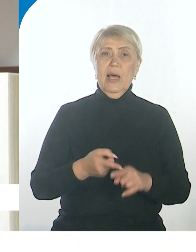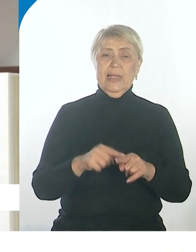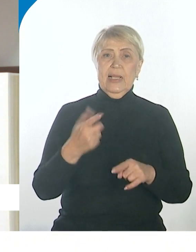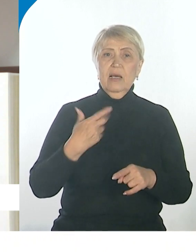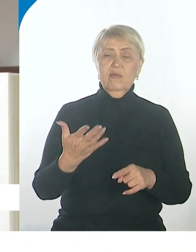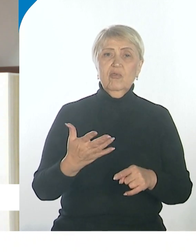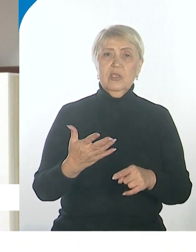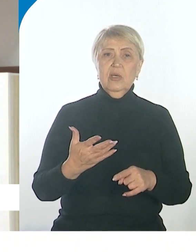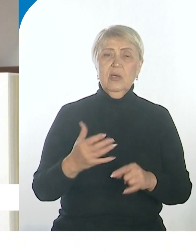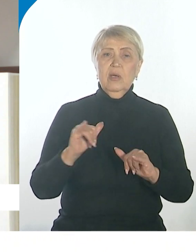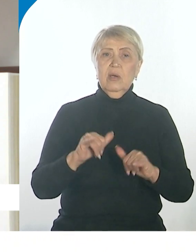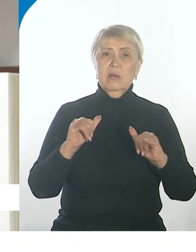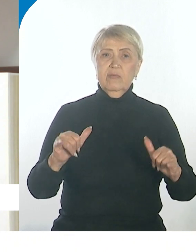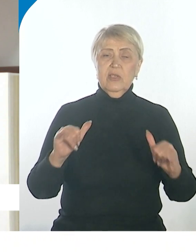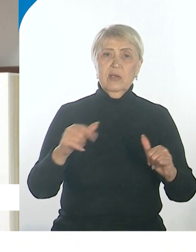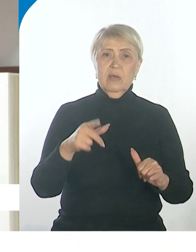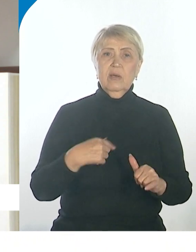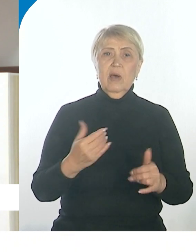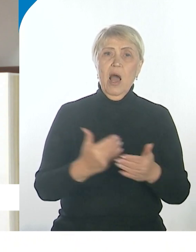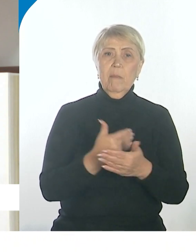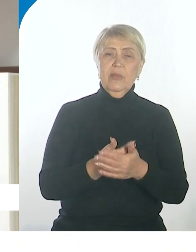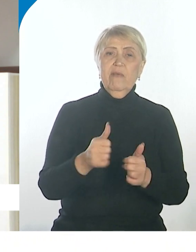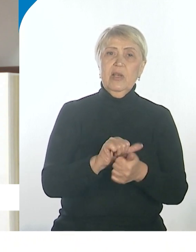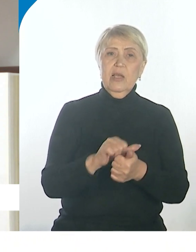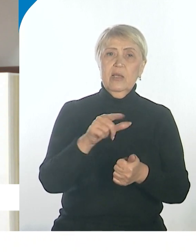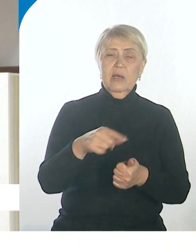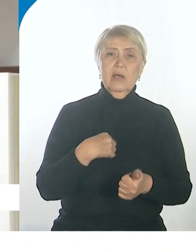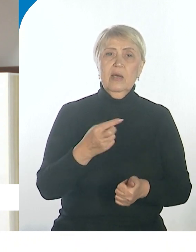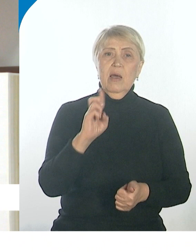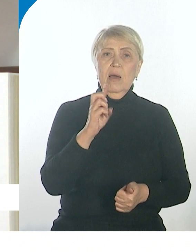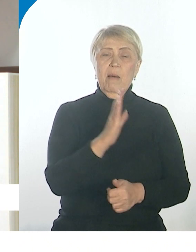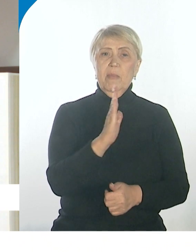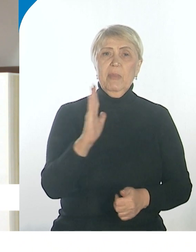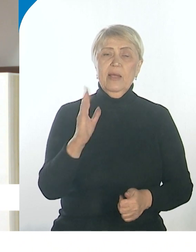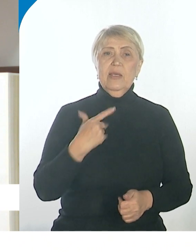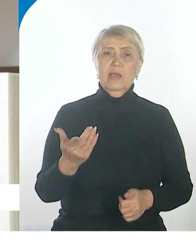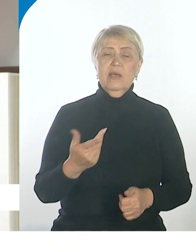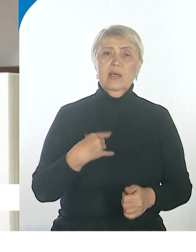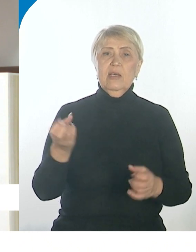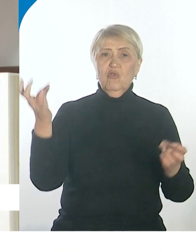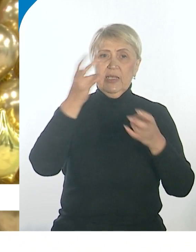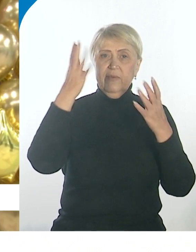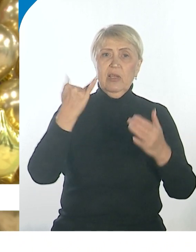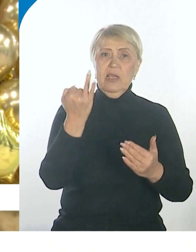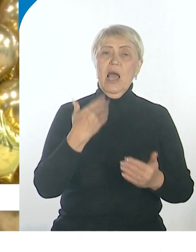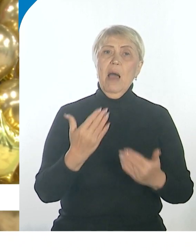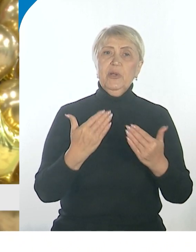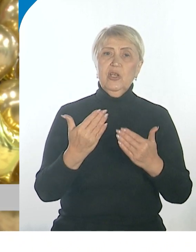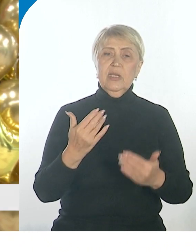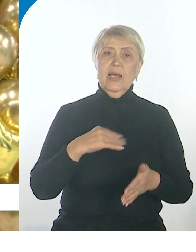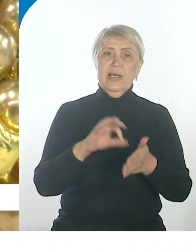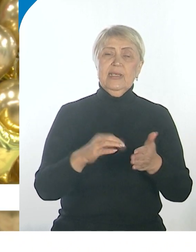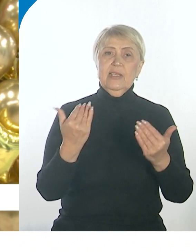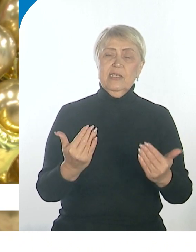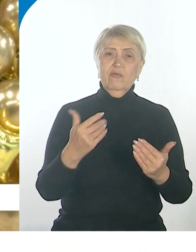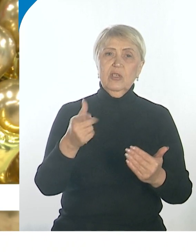их, чтобы также продолжать обновление. Библиотеки современные – это место не только чтения, но и общения. Здесь сегодня